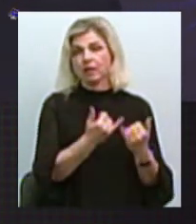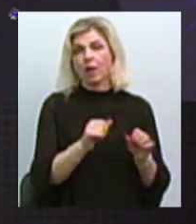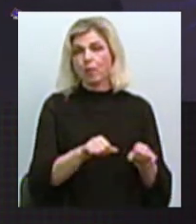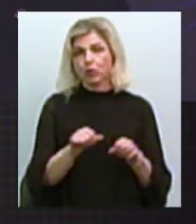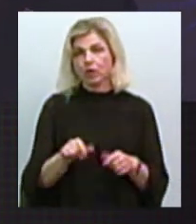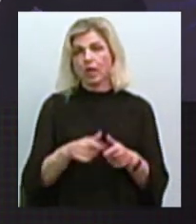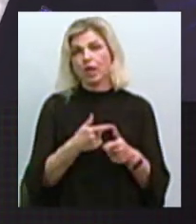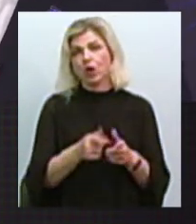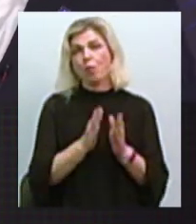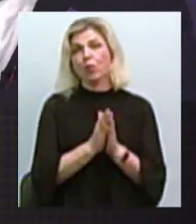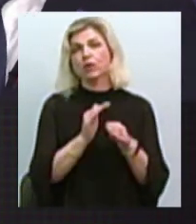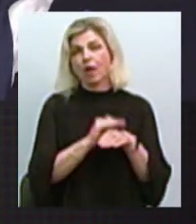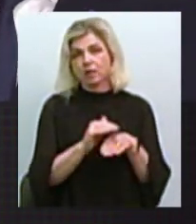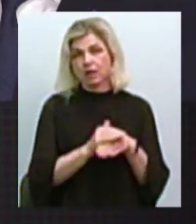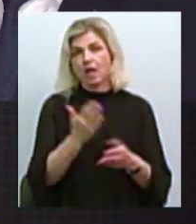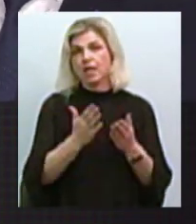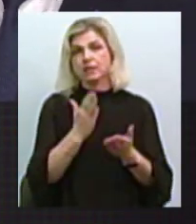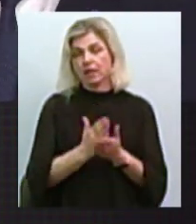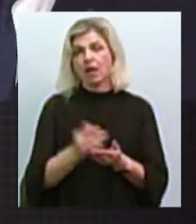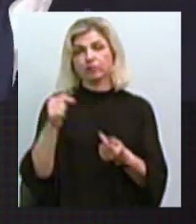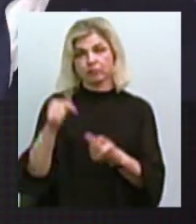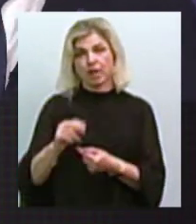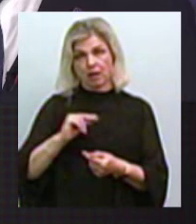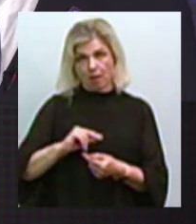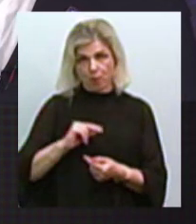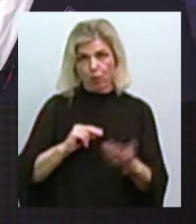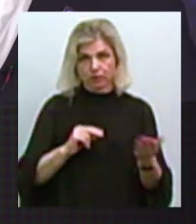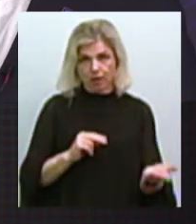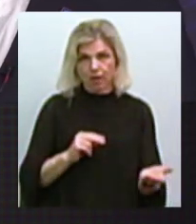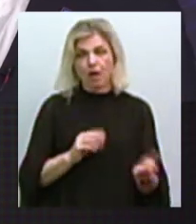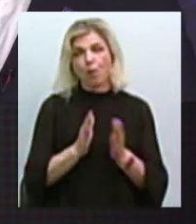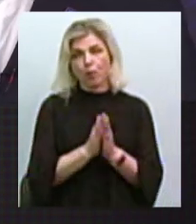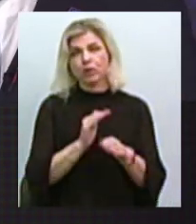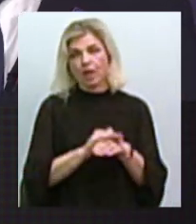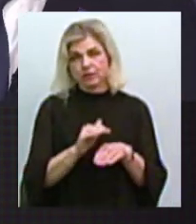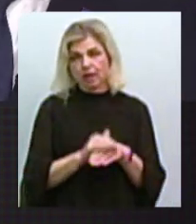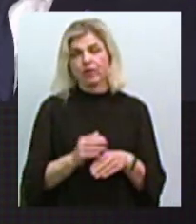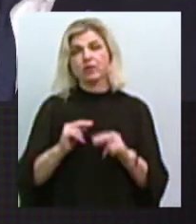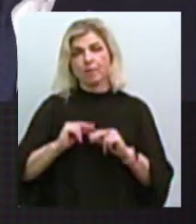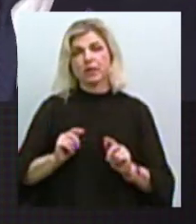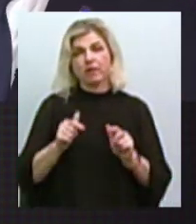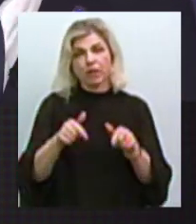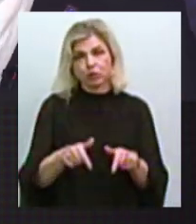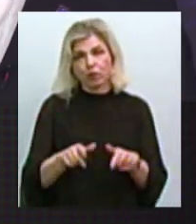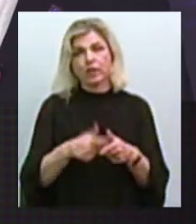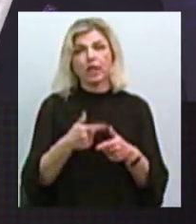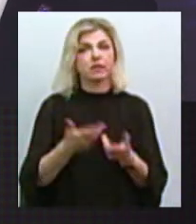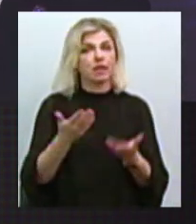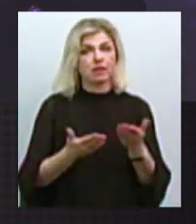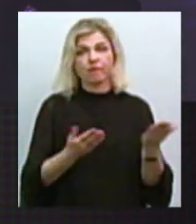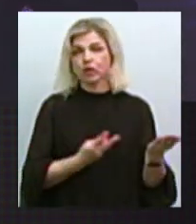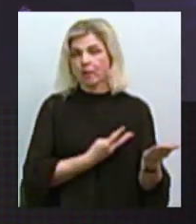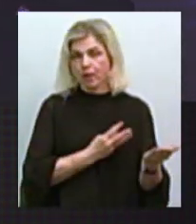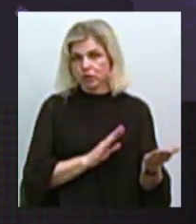чи, будь ласка, якщо є підходяща робота, будьте ласкаві, будьте працевлаштовані, чи якщо ви не